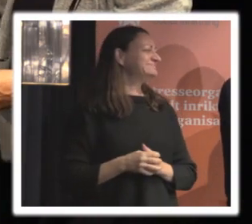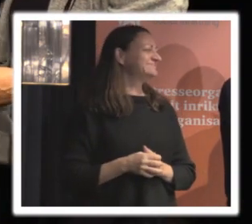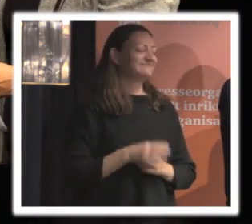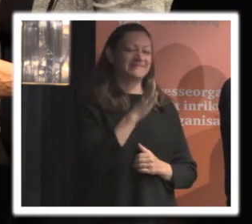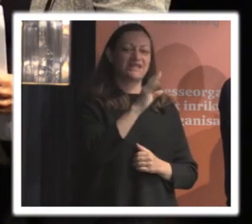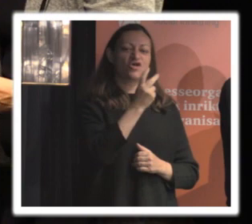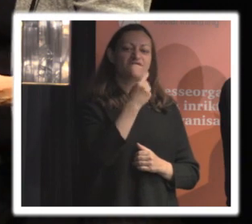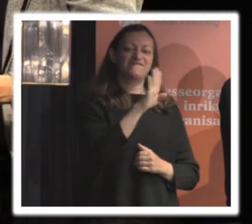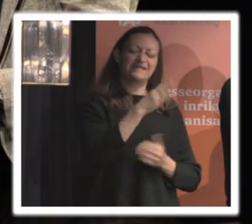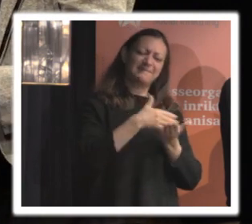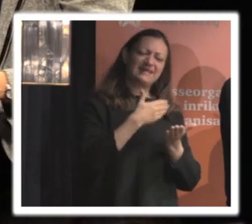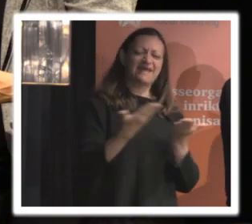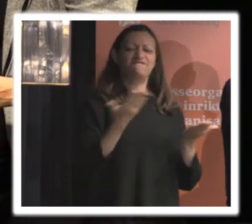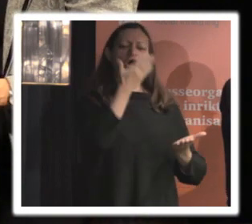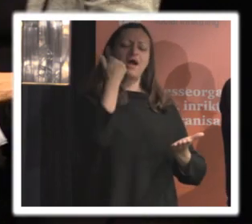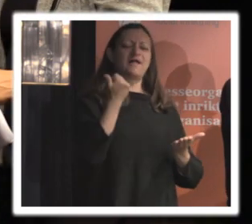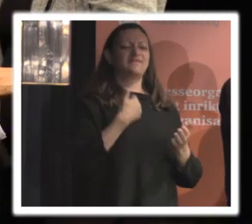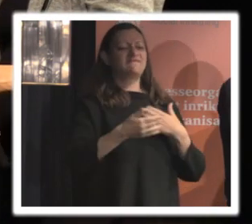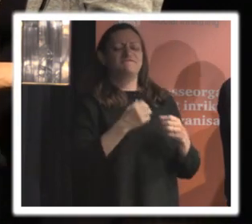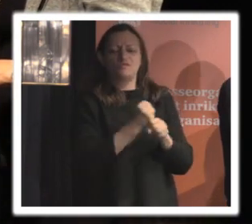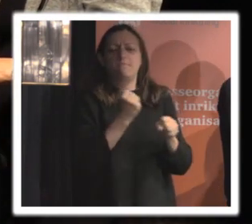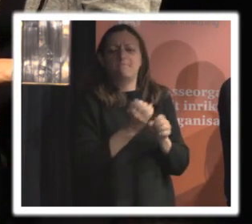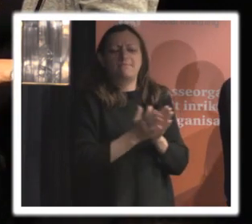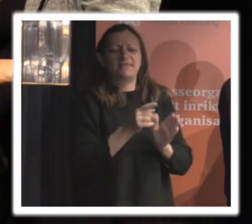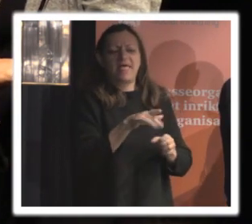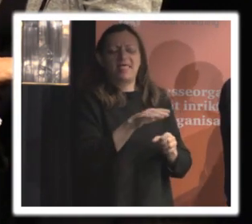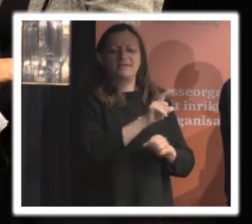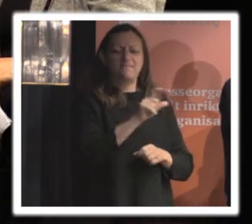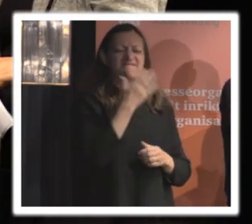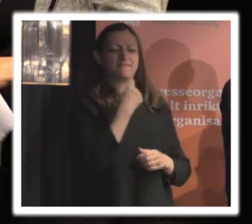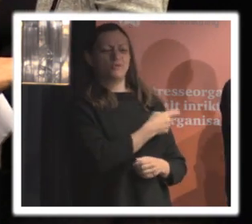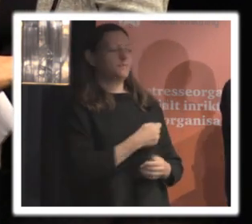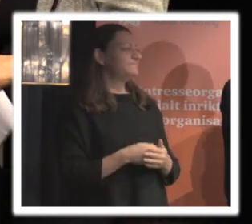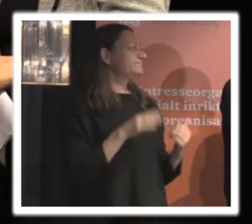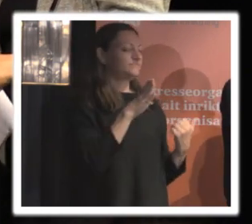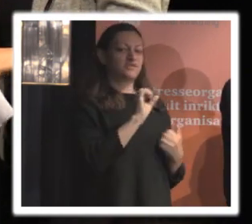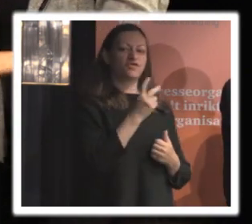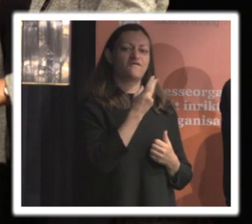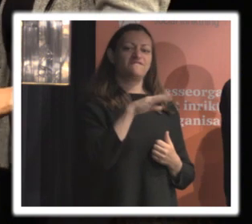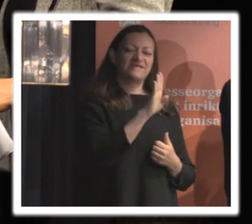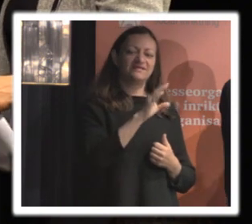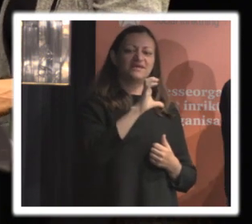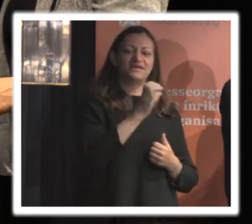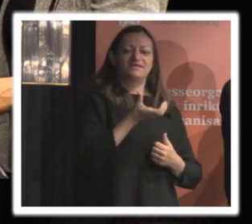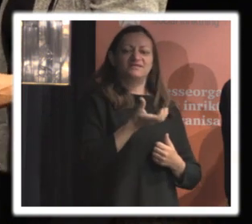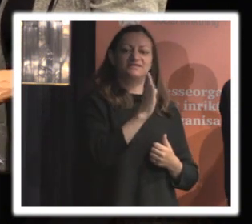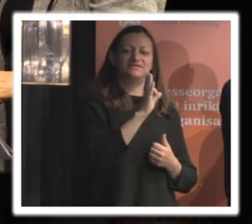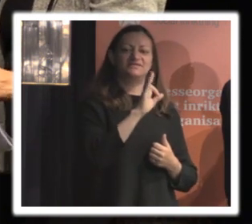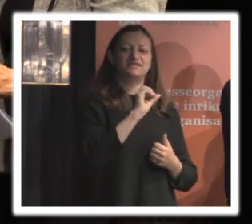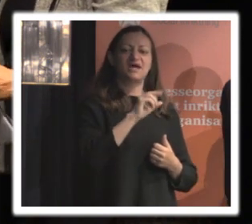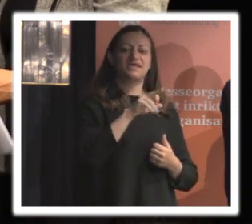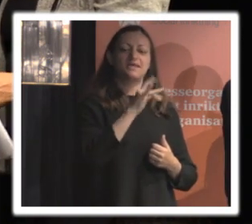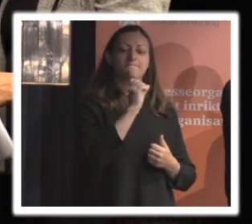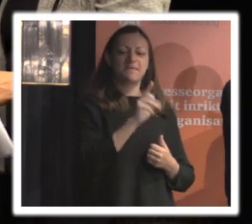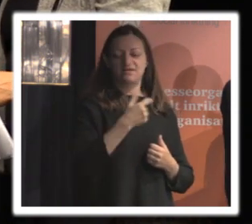David berätta varför vad kan de nämna varför jobbar du med det här eller vad Vem är du? David Schreiber heter jag jag är advokat